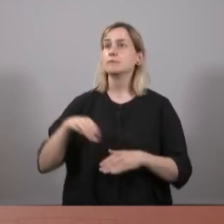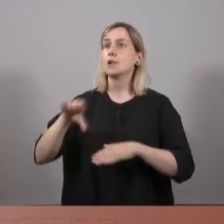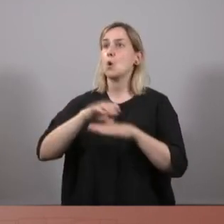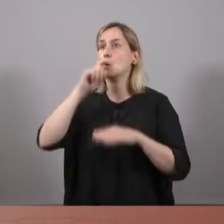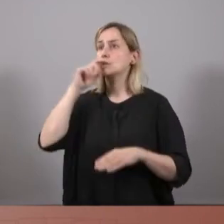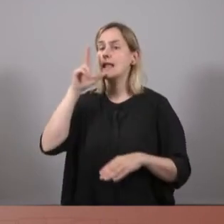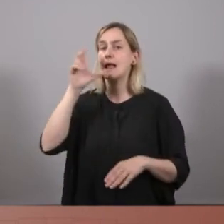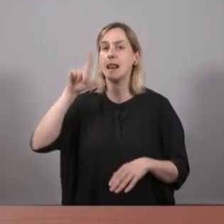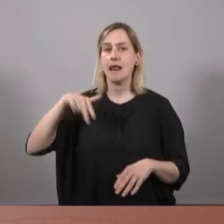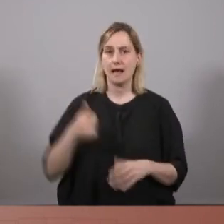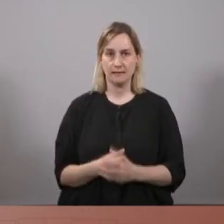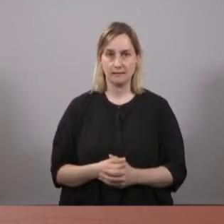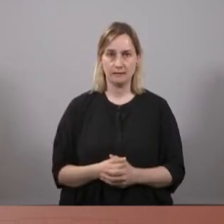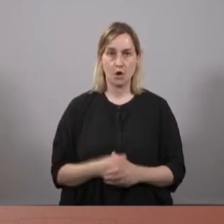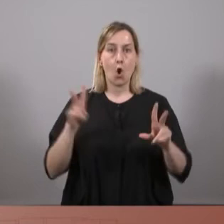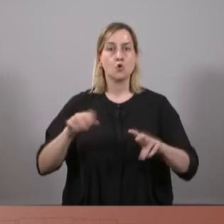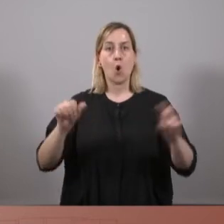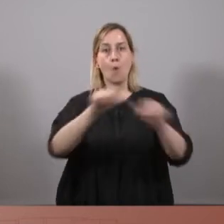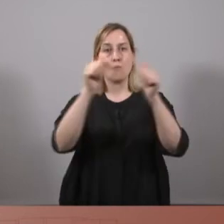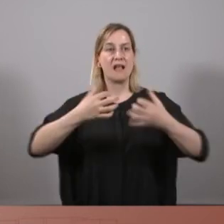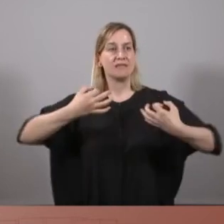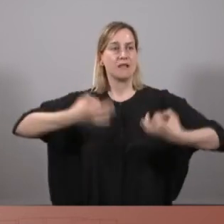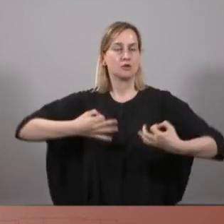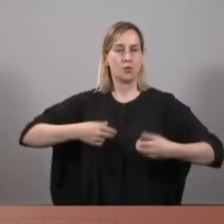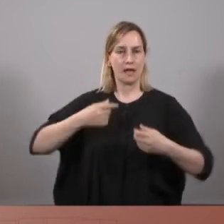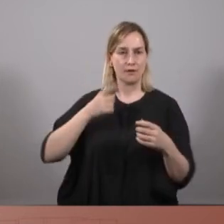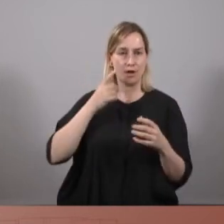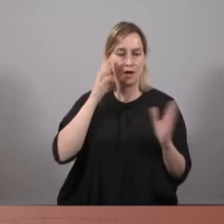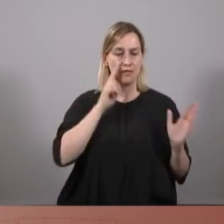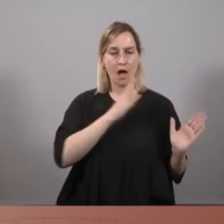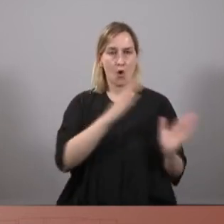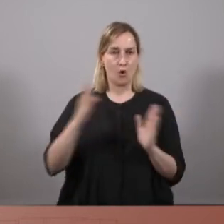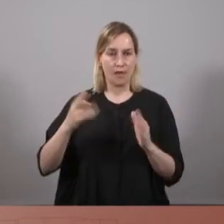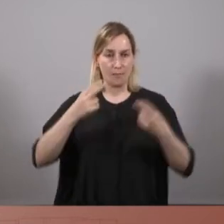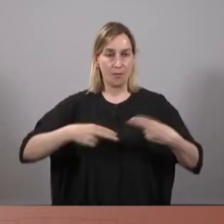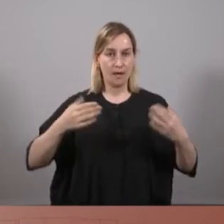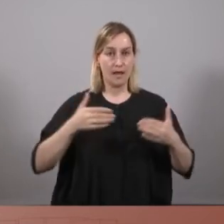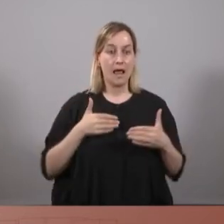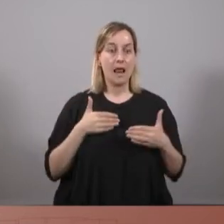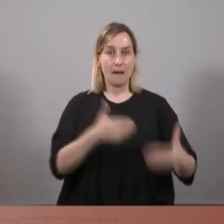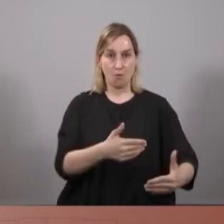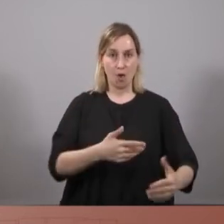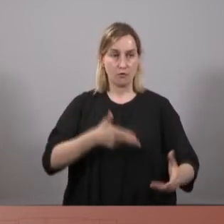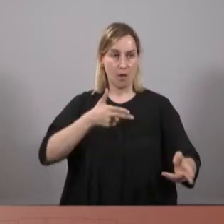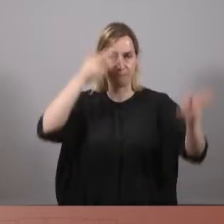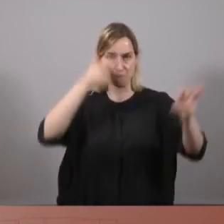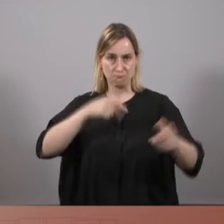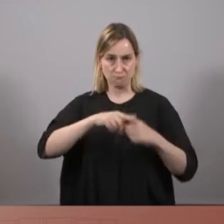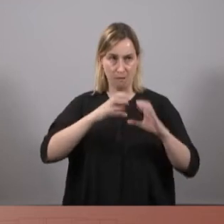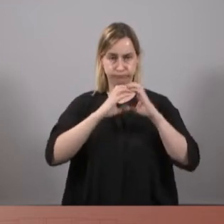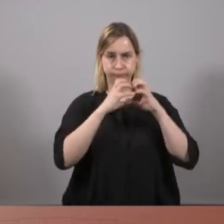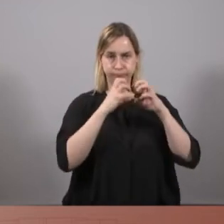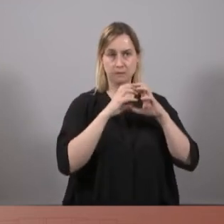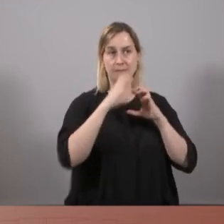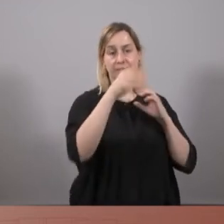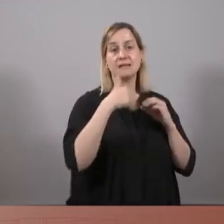òbviament, el compromís amb un nou model de seguretat i d'ordre públic, la moratòria en l'ús de projectils, suposo que d'això n'hem parlat i que veurem aviat